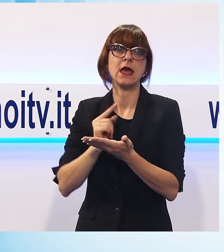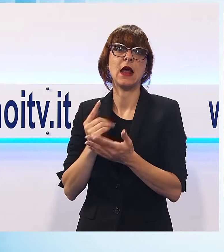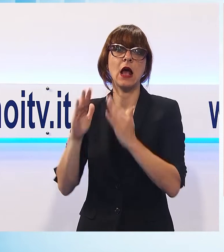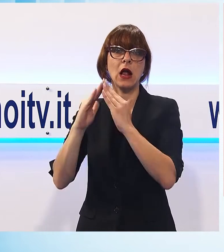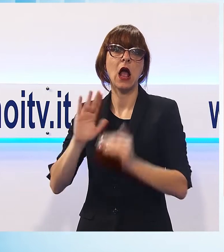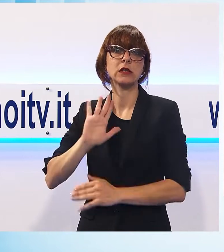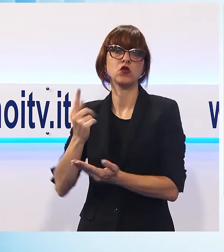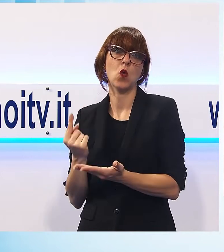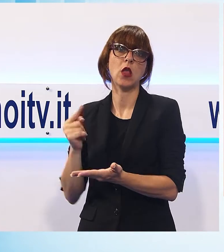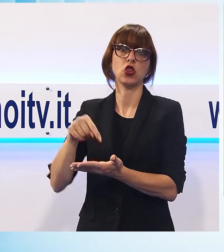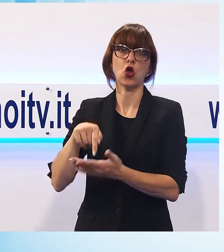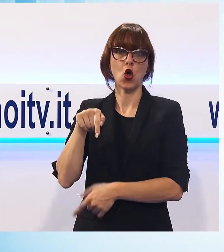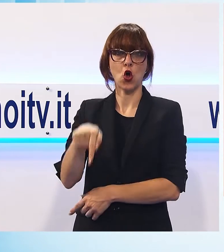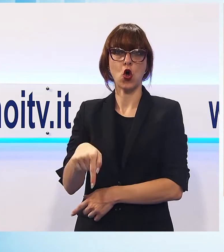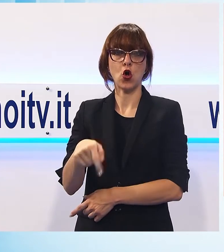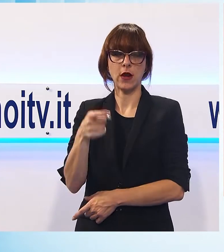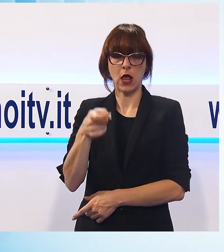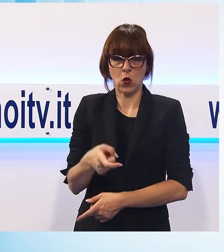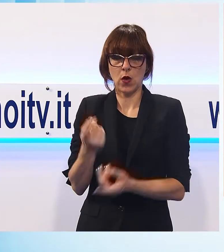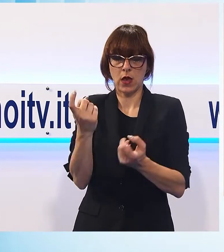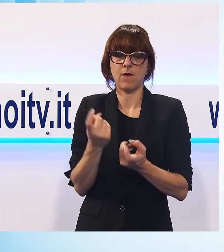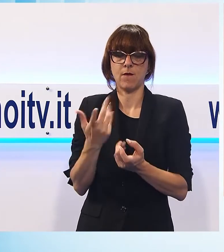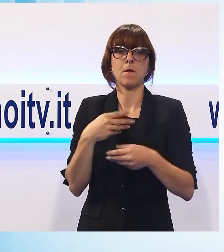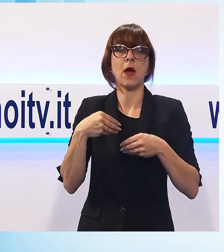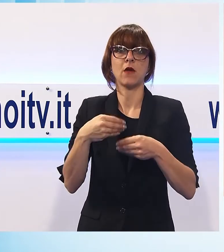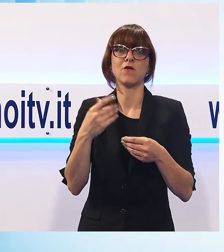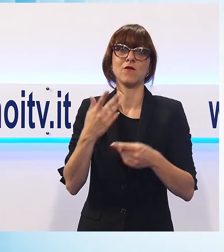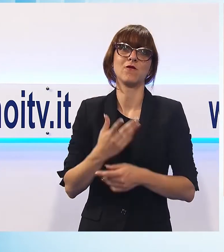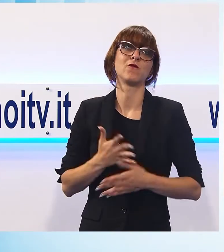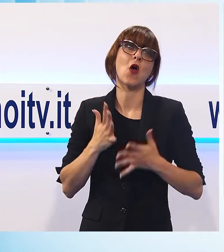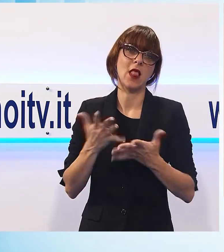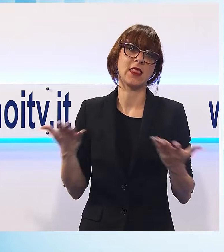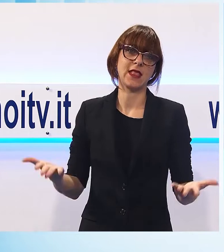volentieri qui in modo molto sereno trascorrono le giornate.